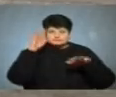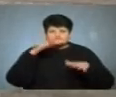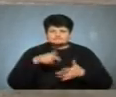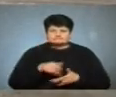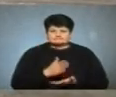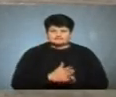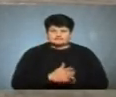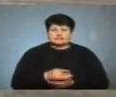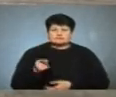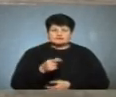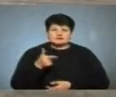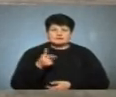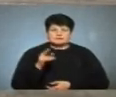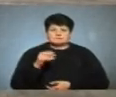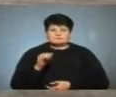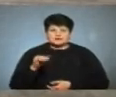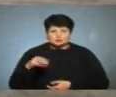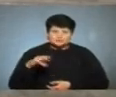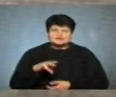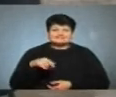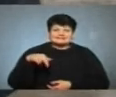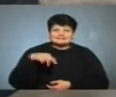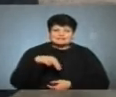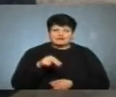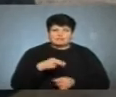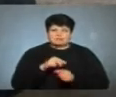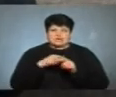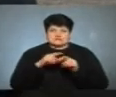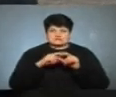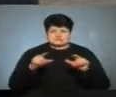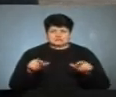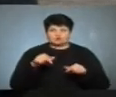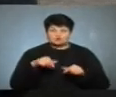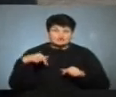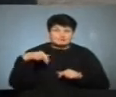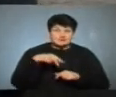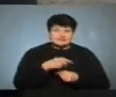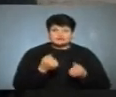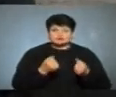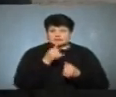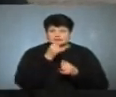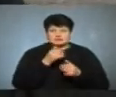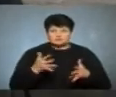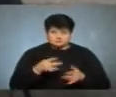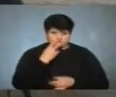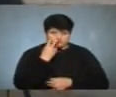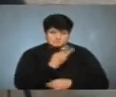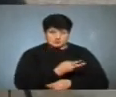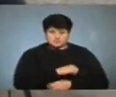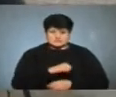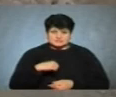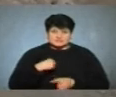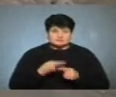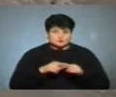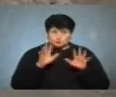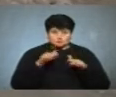Тернополянка Ганна Бідун йде до магазину. Справа в тому, що тут ні перейти, ні переїхати не години. Бачите самі, це сьогодні не